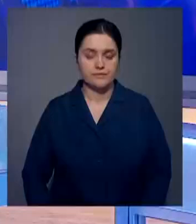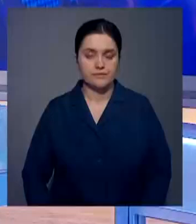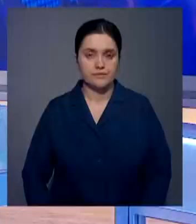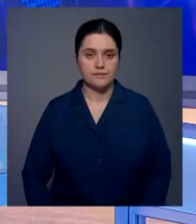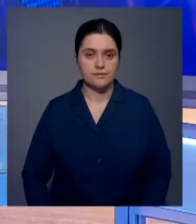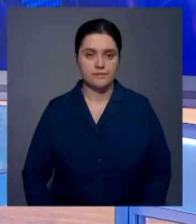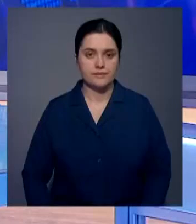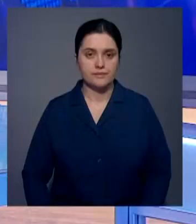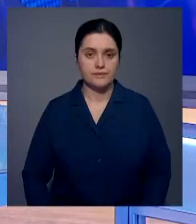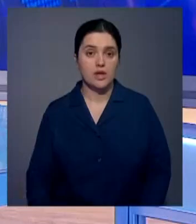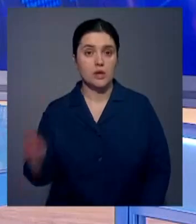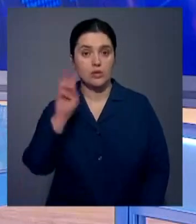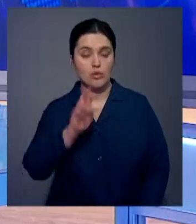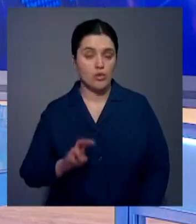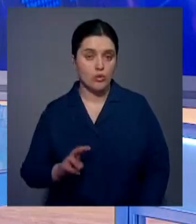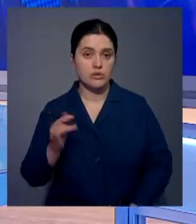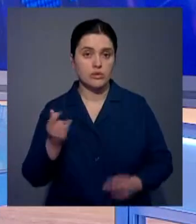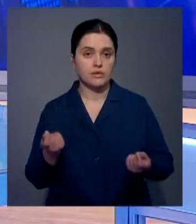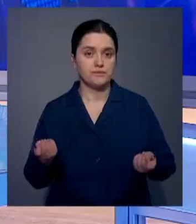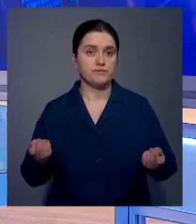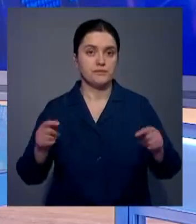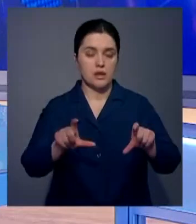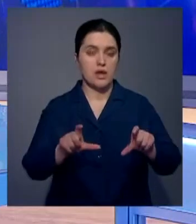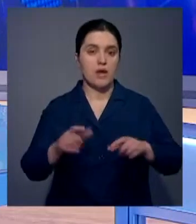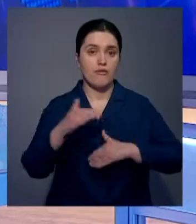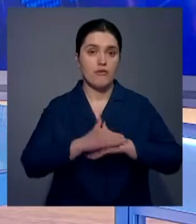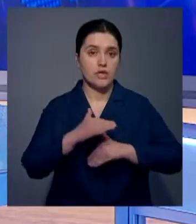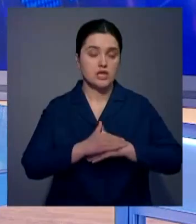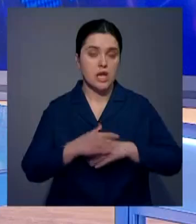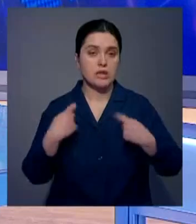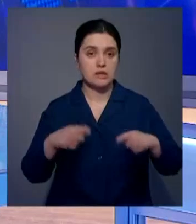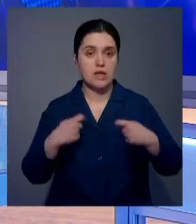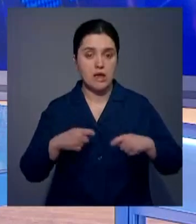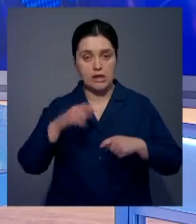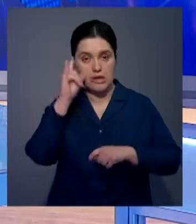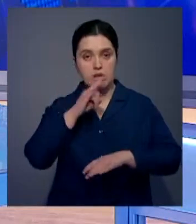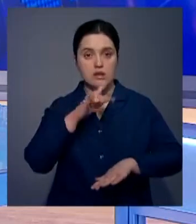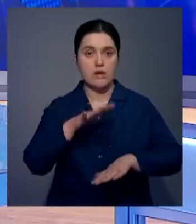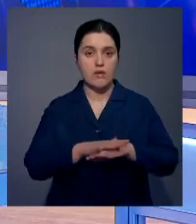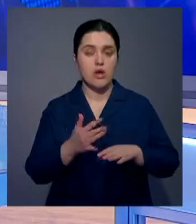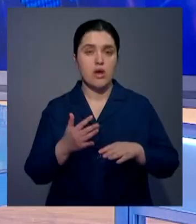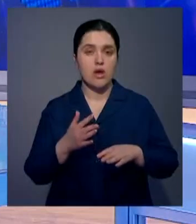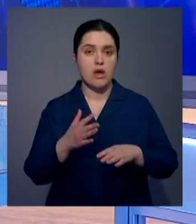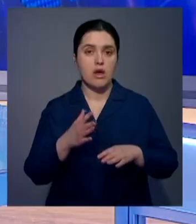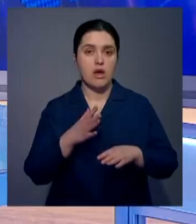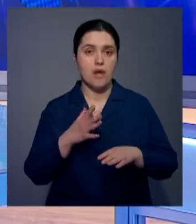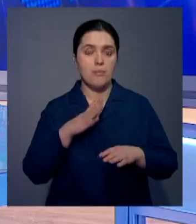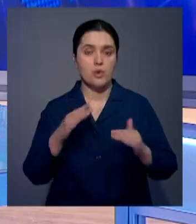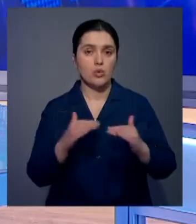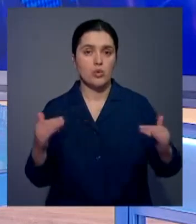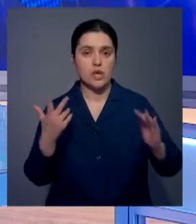Тем временем доллар продолжает дорожать. Вечерняя сессия на казахстанской фондовой бирже закрылась на уровне